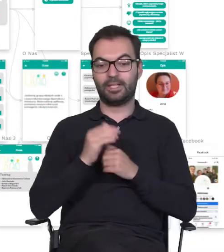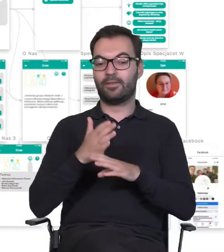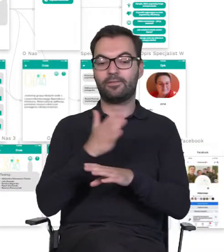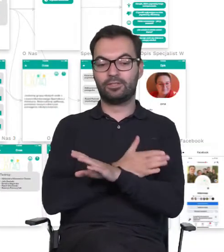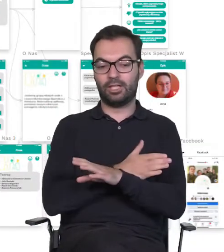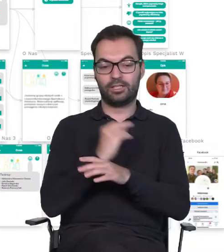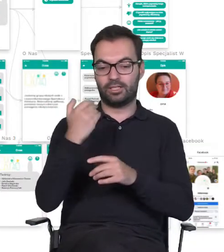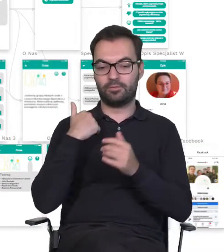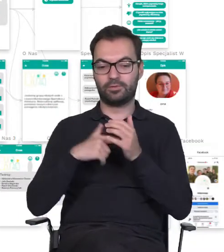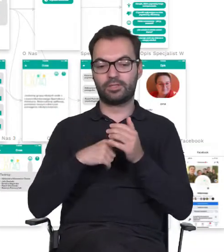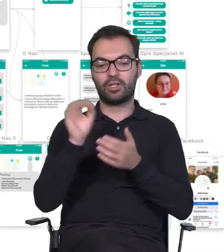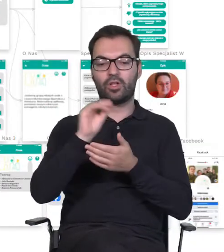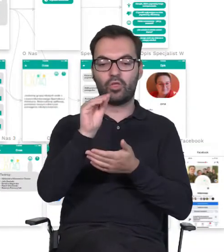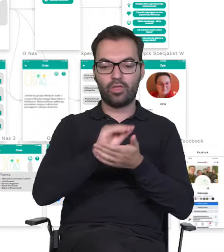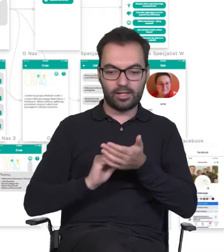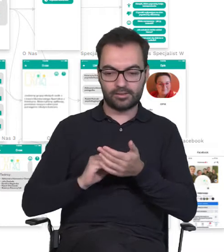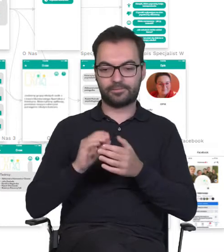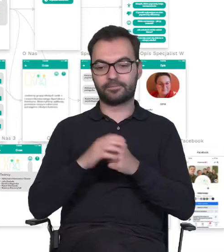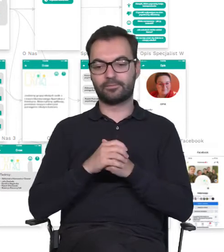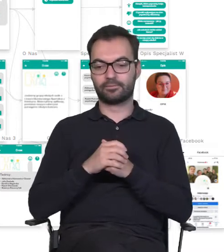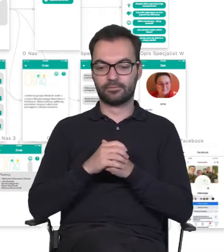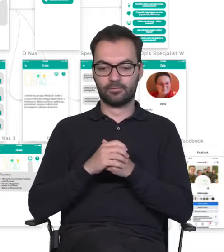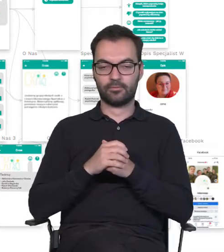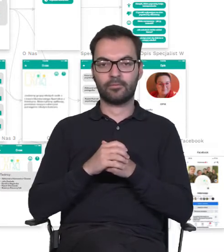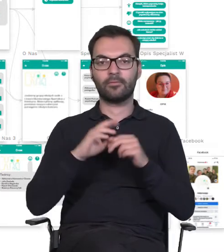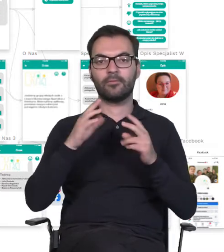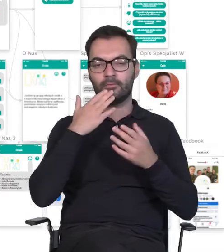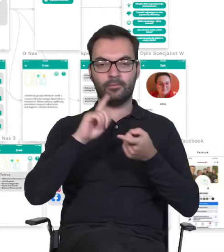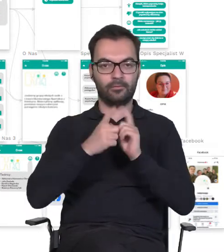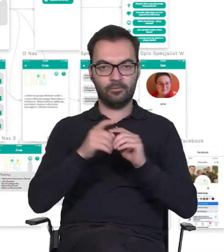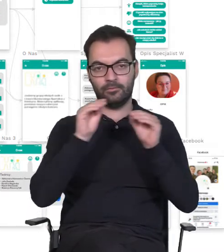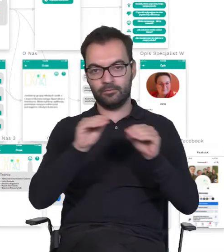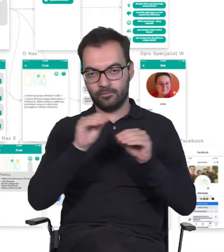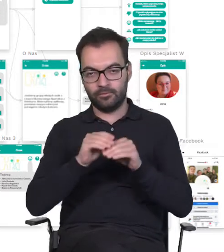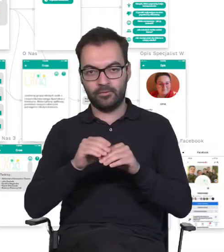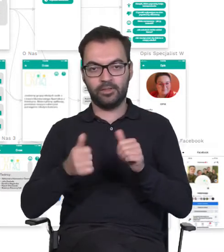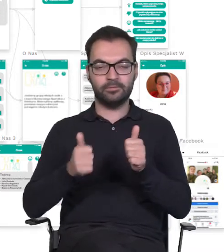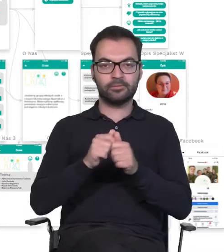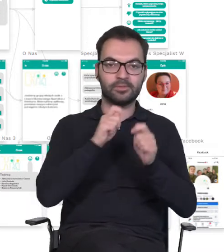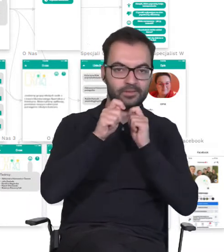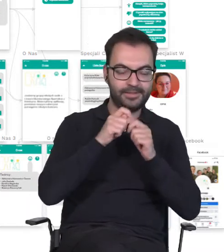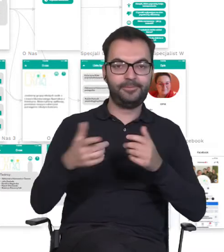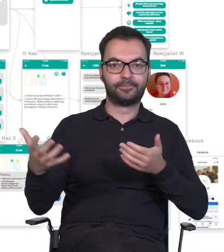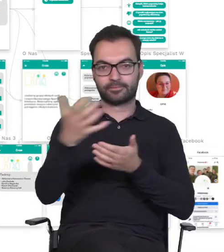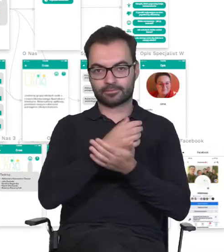notatkami pochodzącymi z naszych spotkań z trenerami czy z wywiadów.